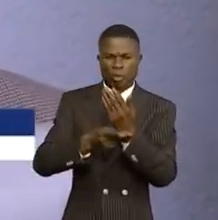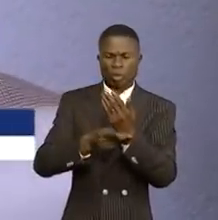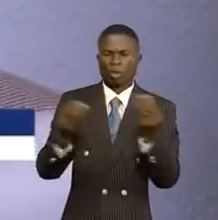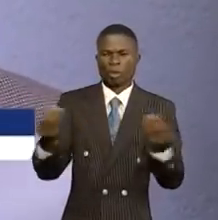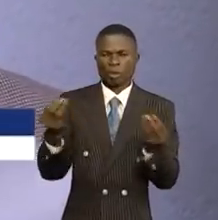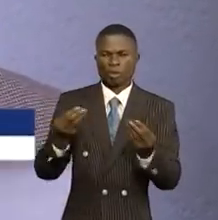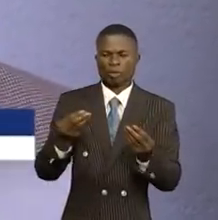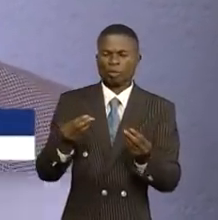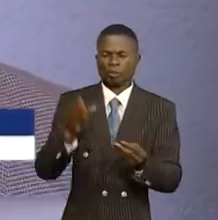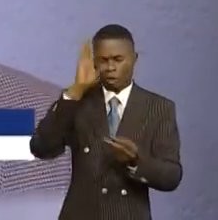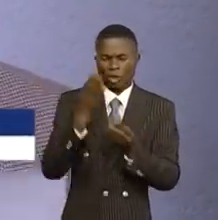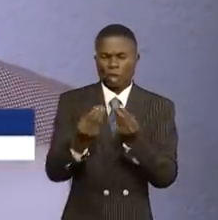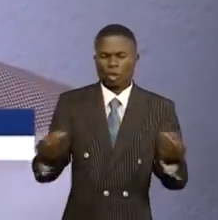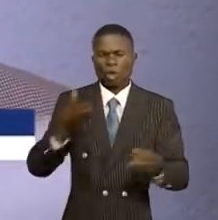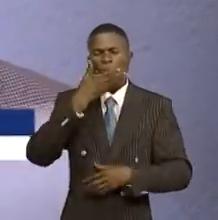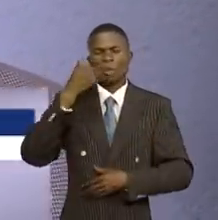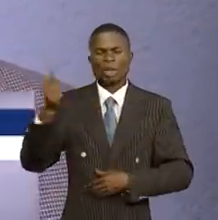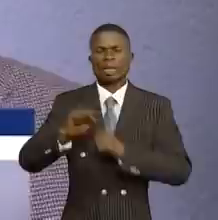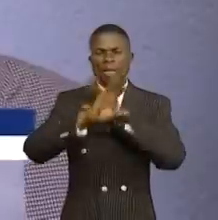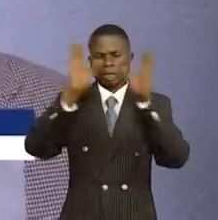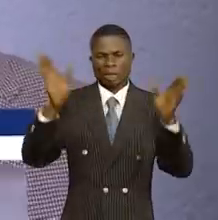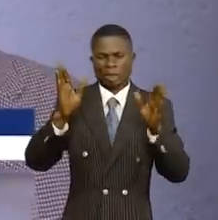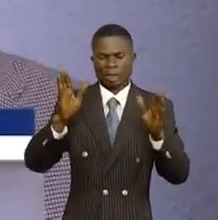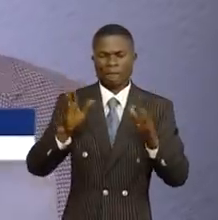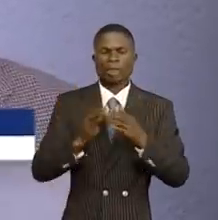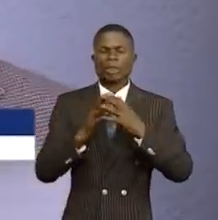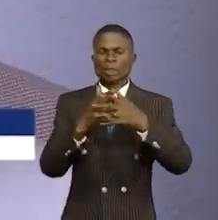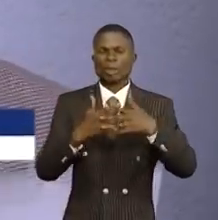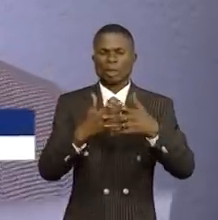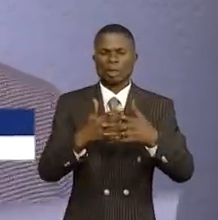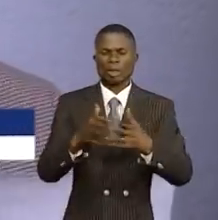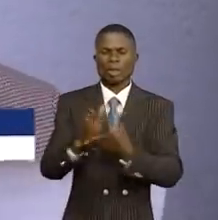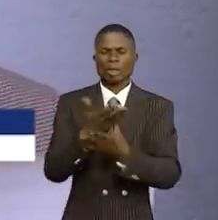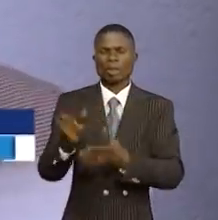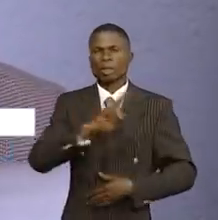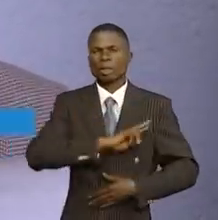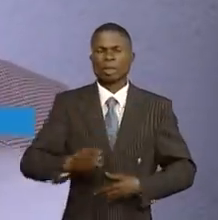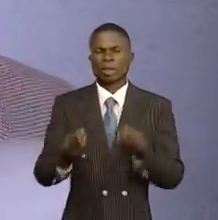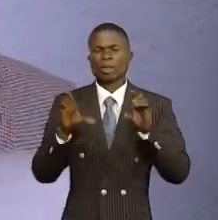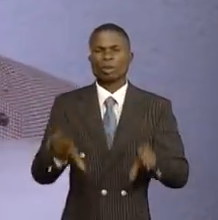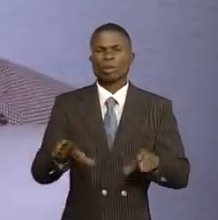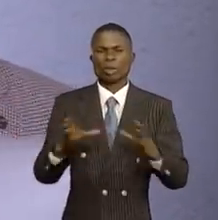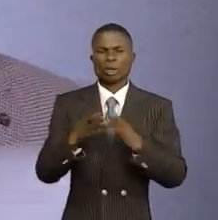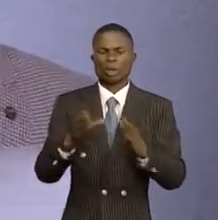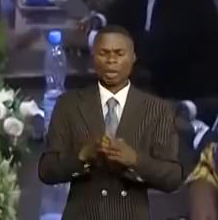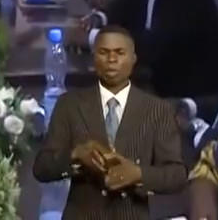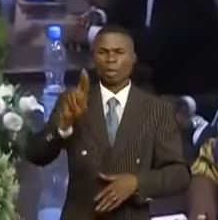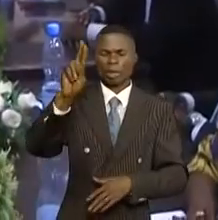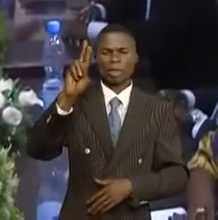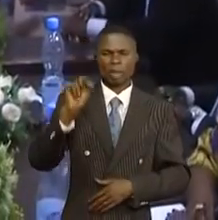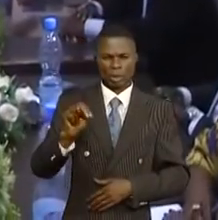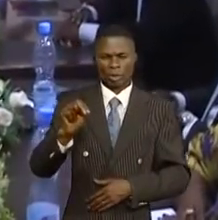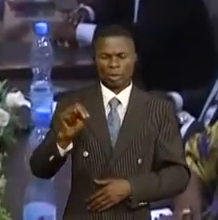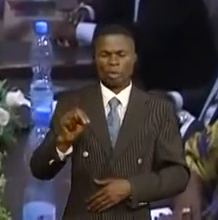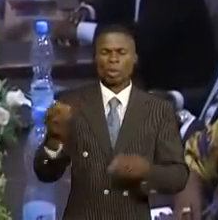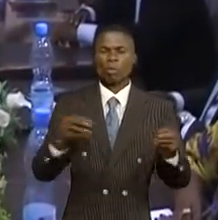vue de lever les options claires dans le partenariat entre la République démocratique du Congo et la MONUSCO. L